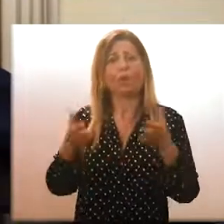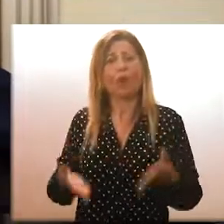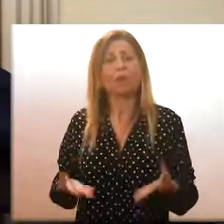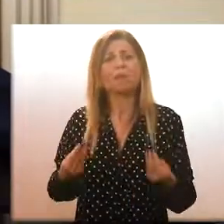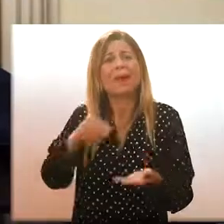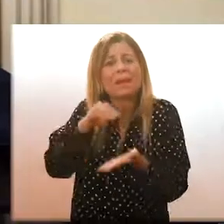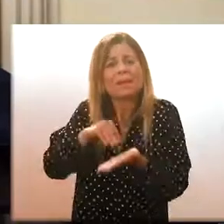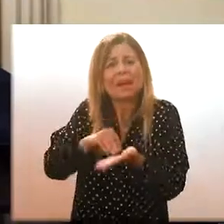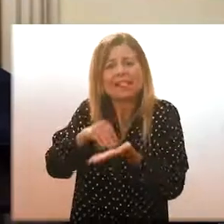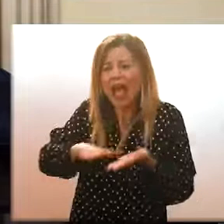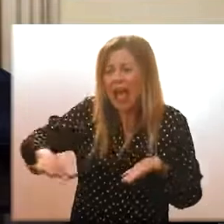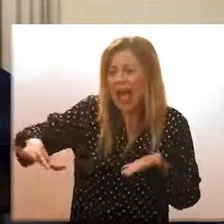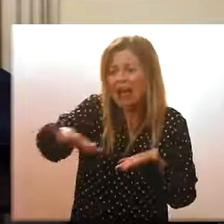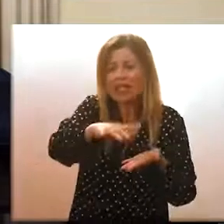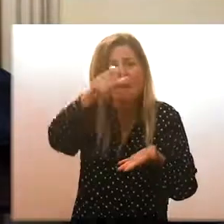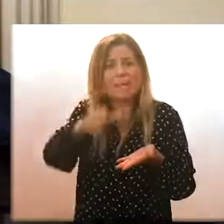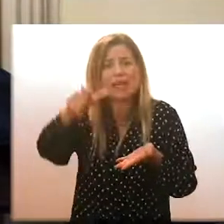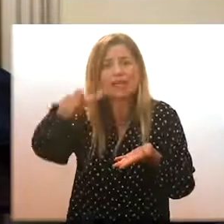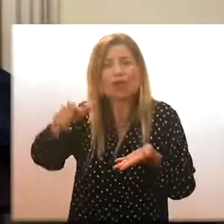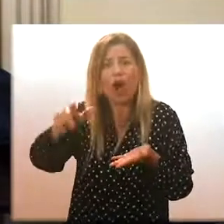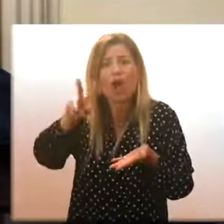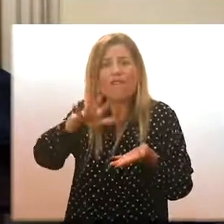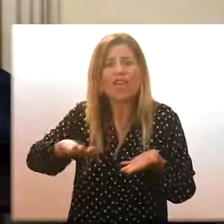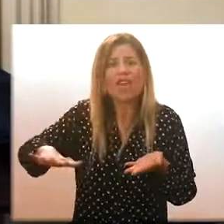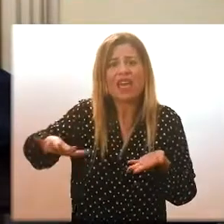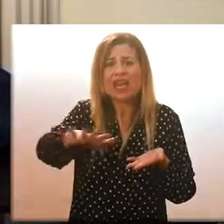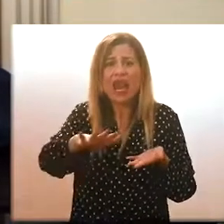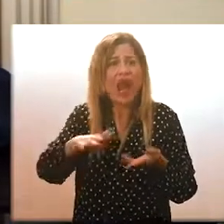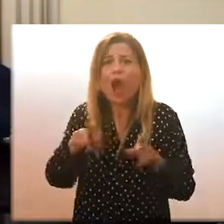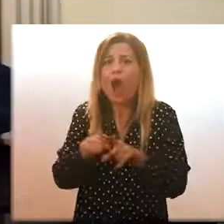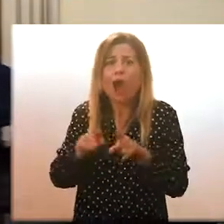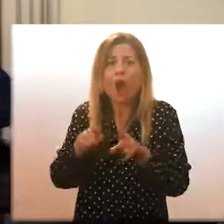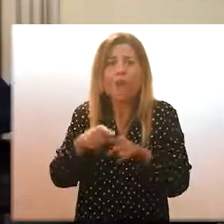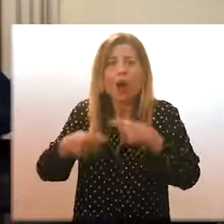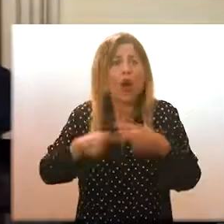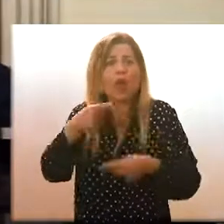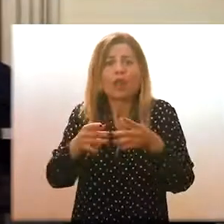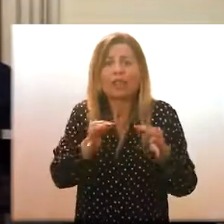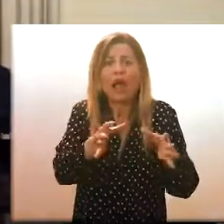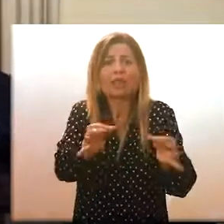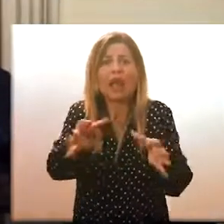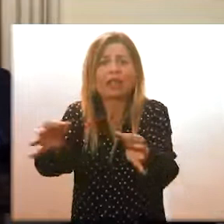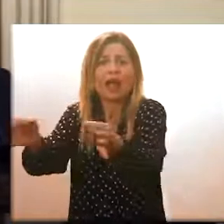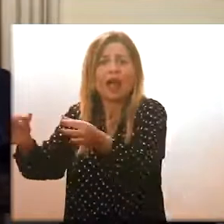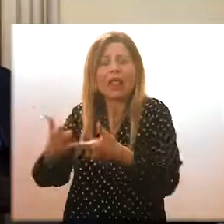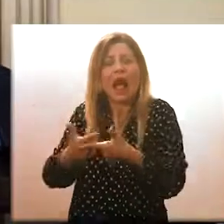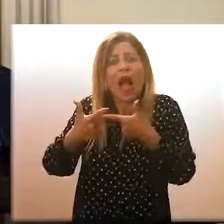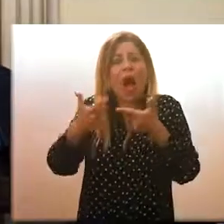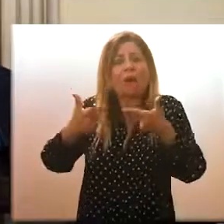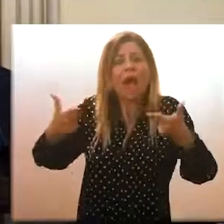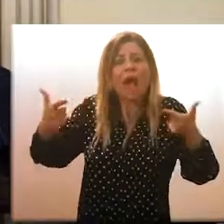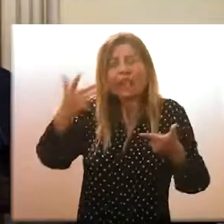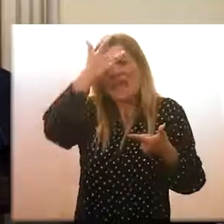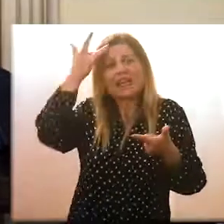presenza di queste persone sul territorio di Villa San Giovanni genera assembramenti e soprattutto aumenta il